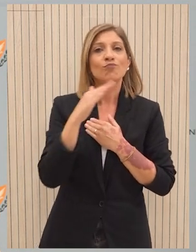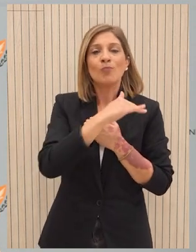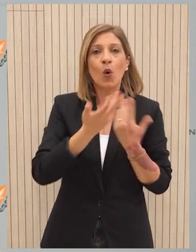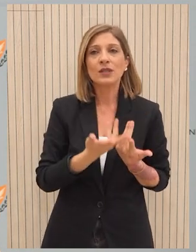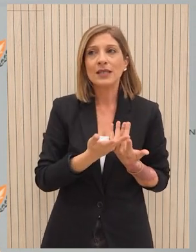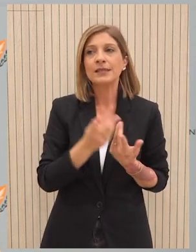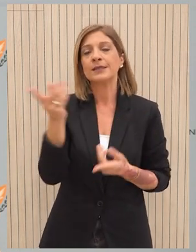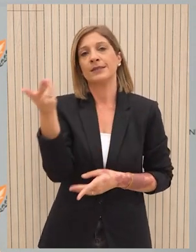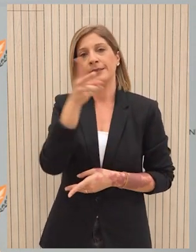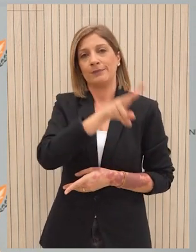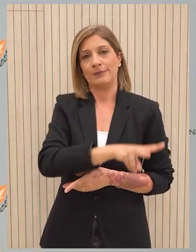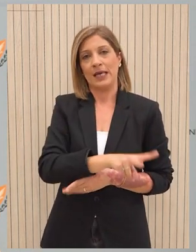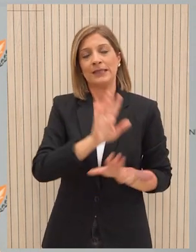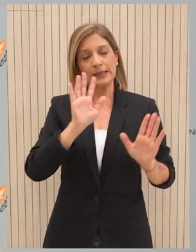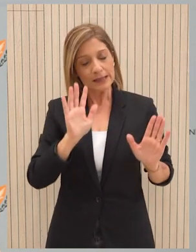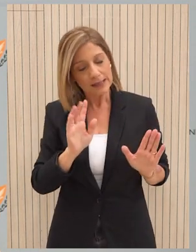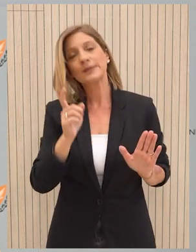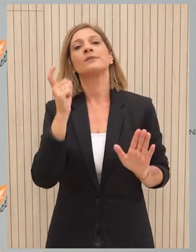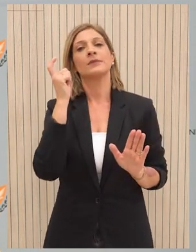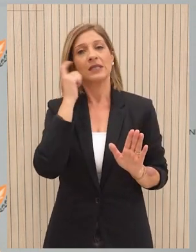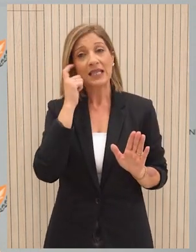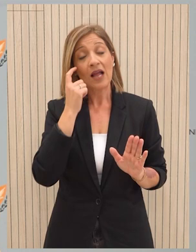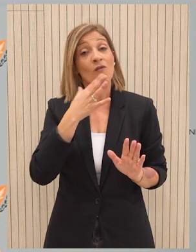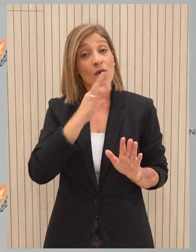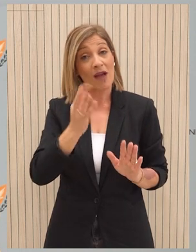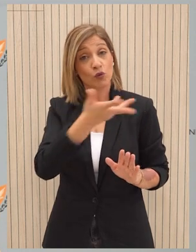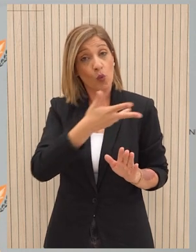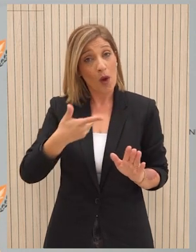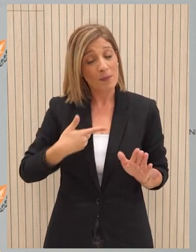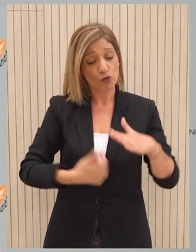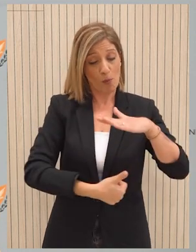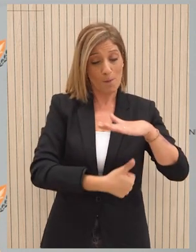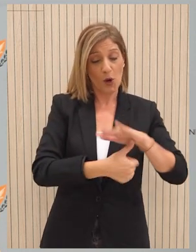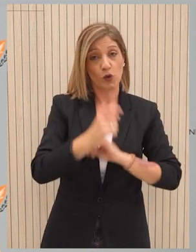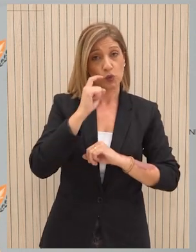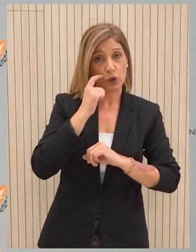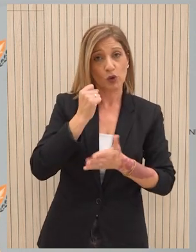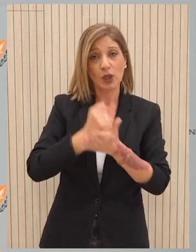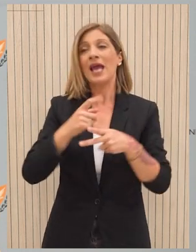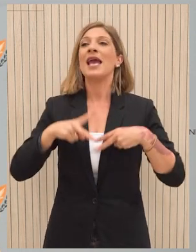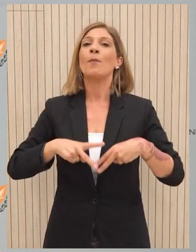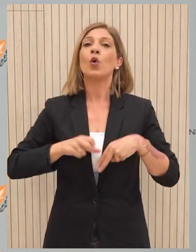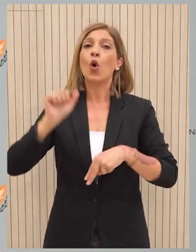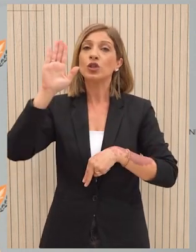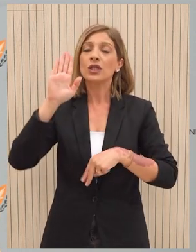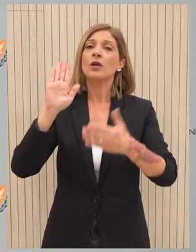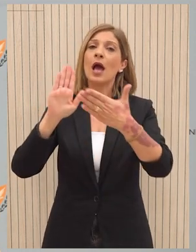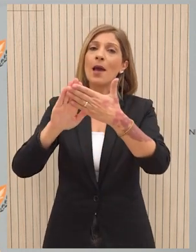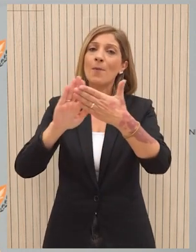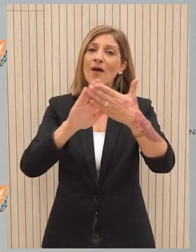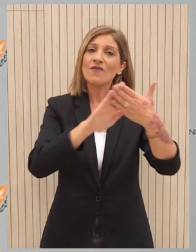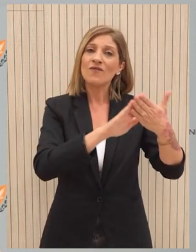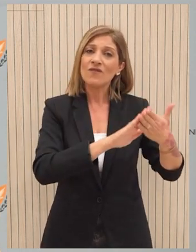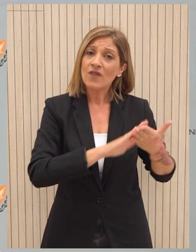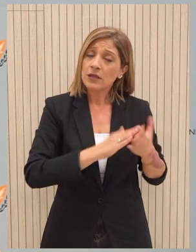Ναι, αντιλαμβάνεστε ότι αυτός είναι και ο λόγος που οι επαφές και τόσο του Πρόεδρου της Δημοκρατίας όσο και του Υπουργού Εξωτερικών έχουν εντατικοποιηθεί και θα